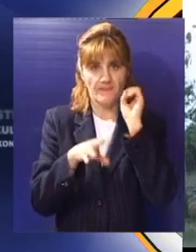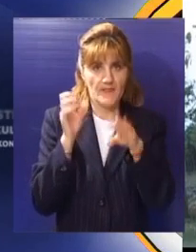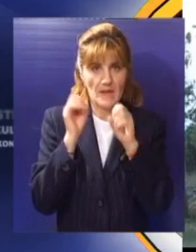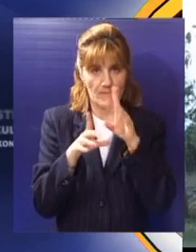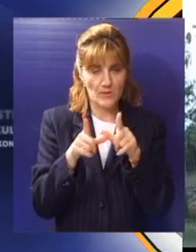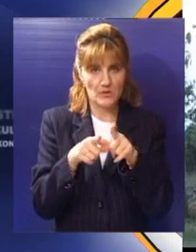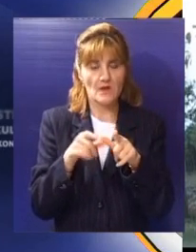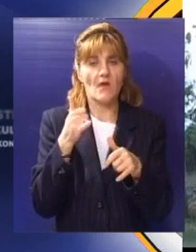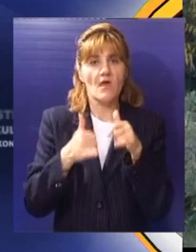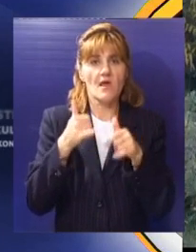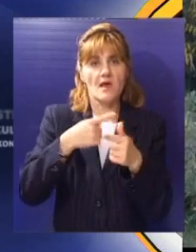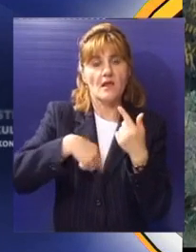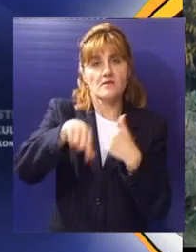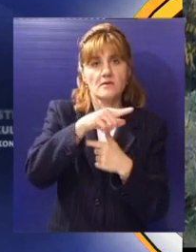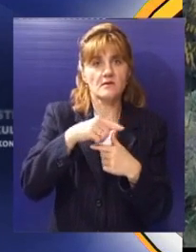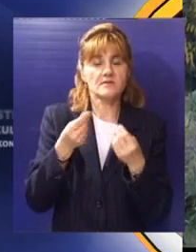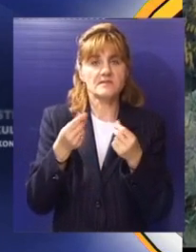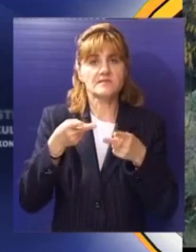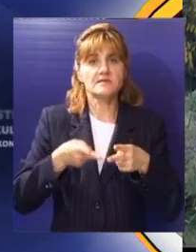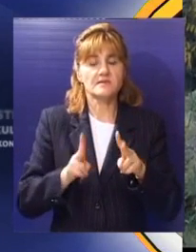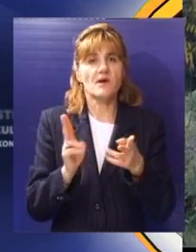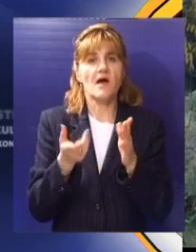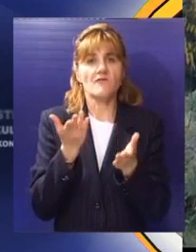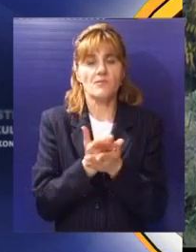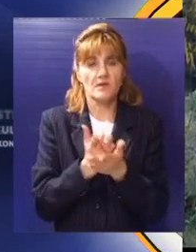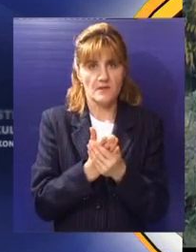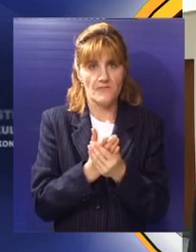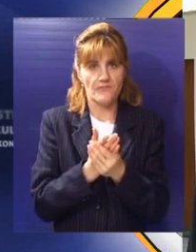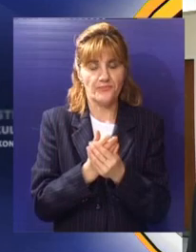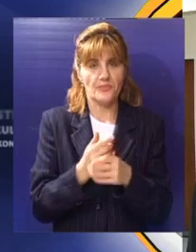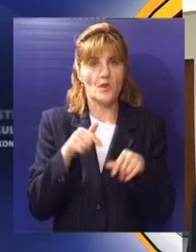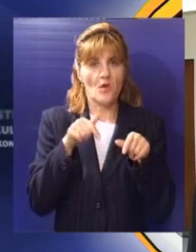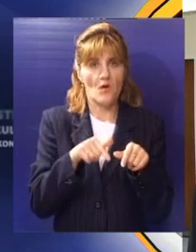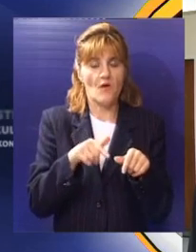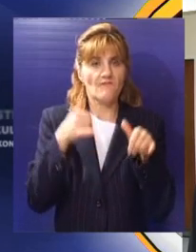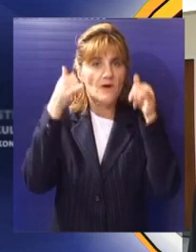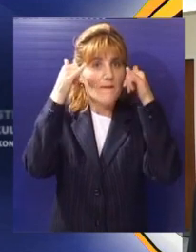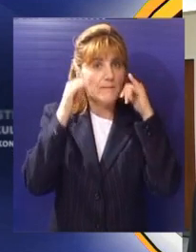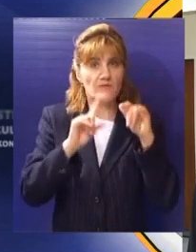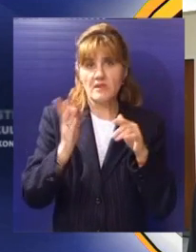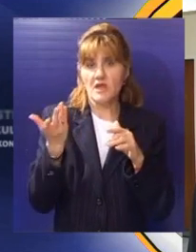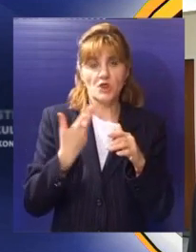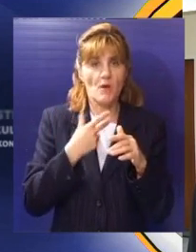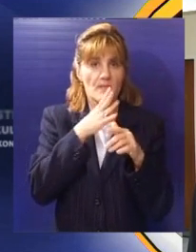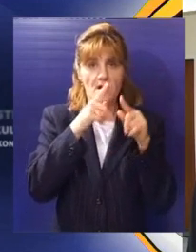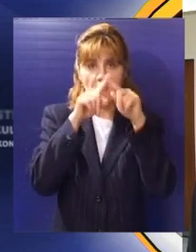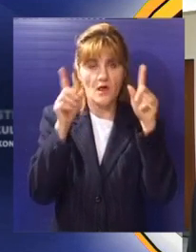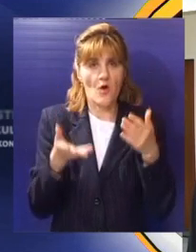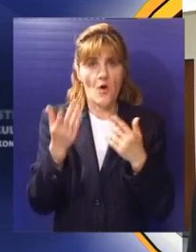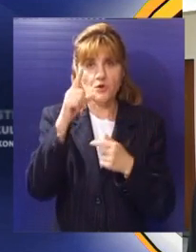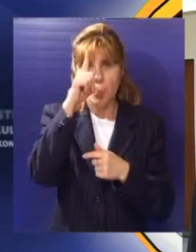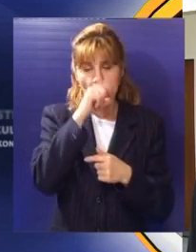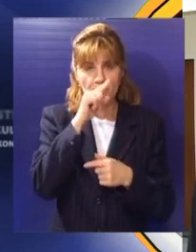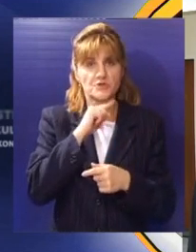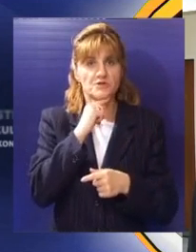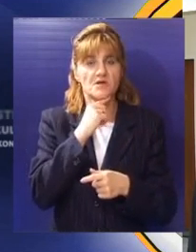utice po okolinu kao i na same Selaše. Zvaništva, mestna zajednica Bikovo nije nikakav dobila dopis od